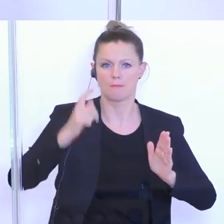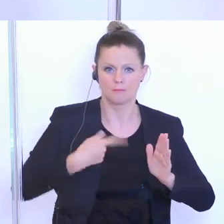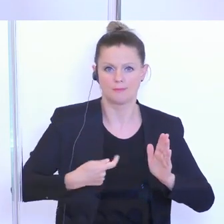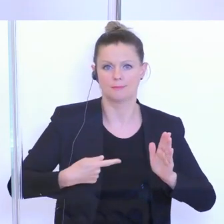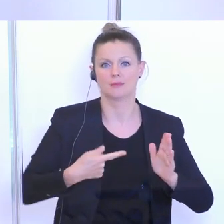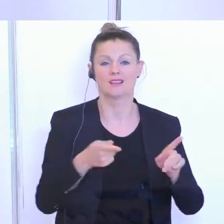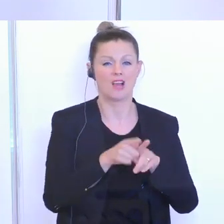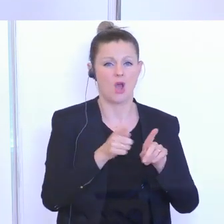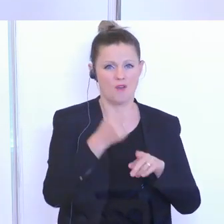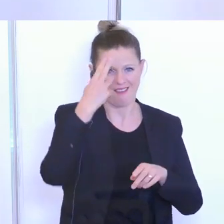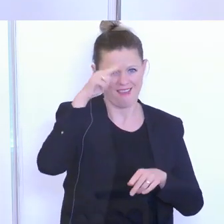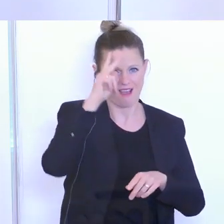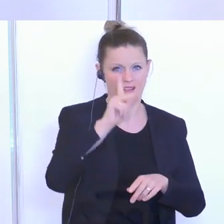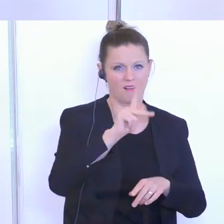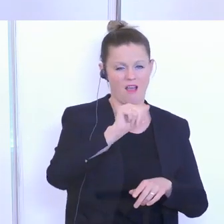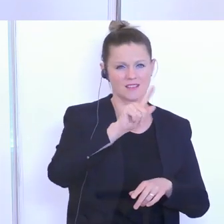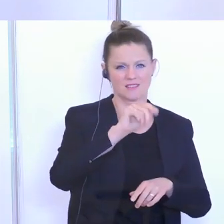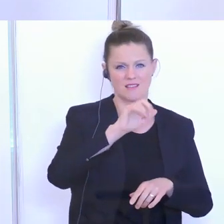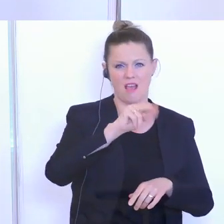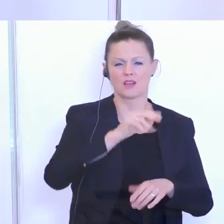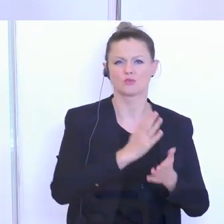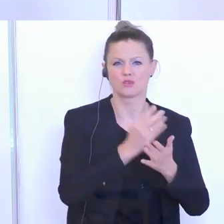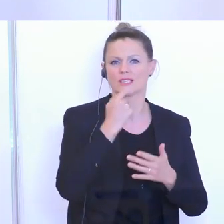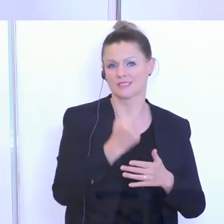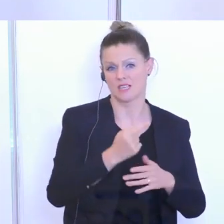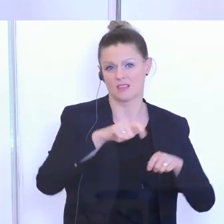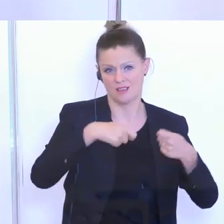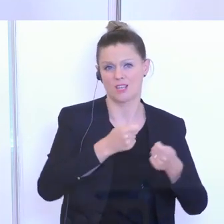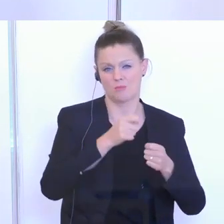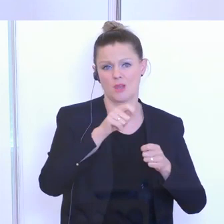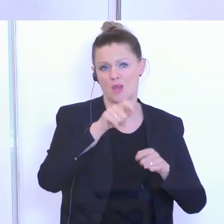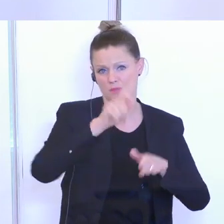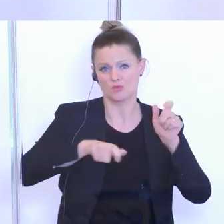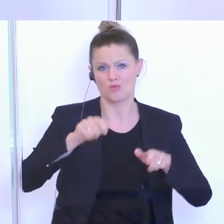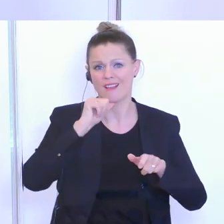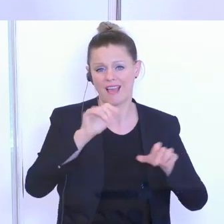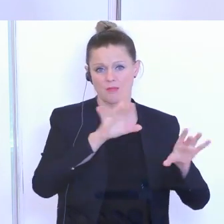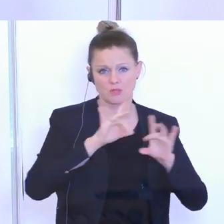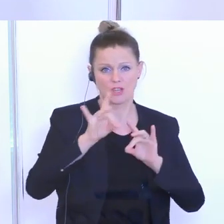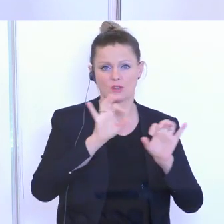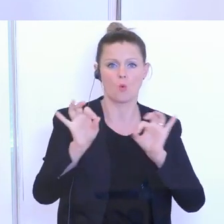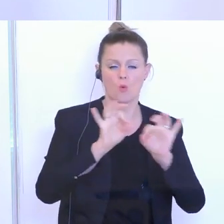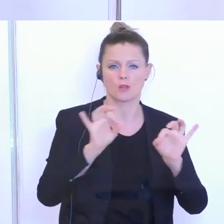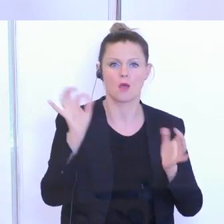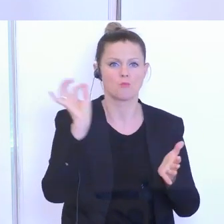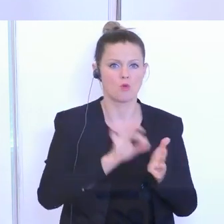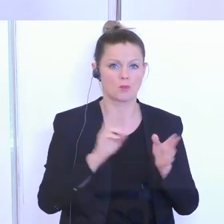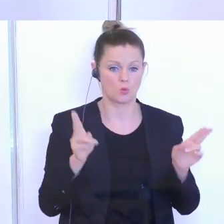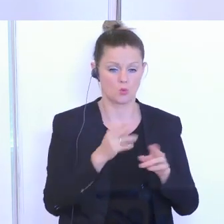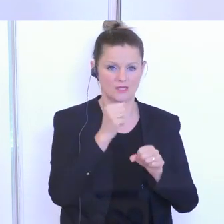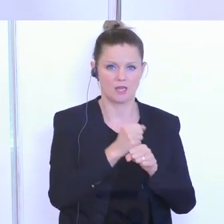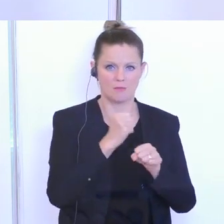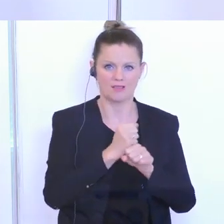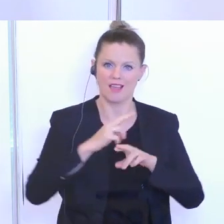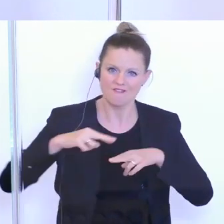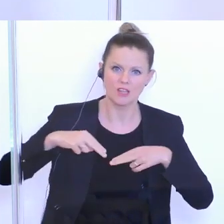Wolfgang Katzen hat es angesprochen, es geht darum, viele Menschen, die zurzeit beschäftigungslos sind oder in Kurzarbeit sind, wieder in den vollen